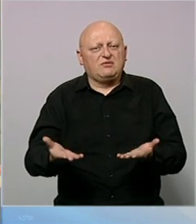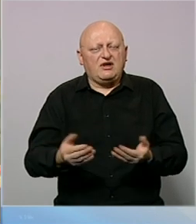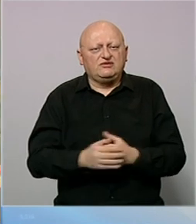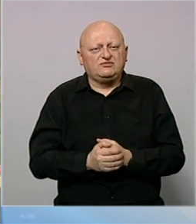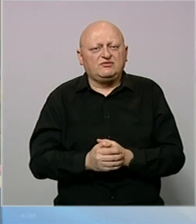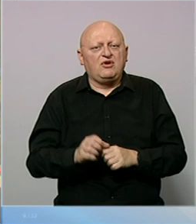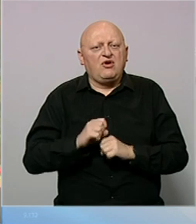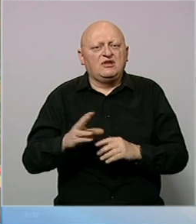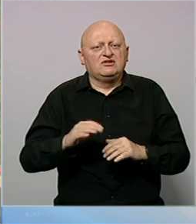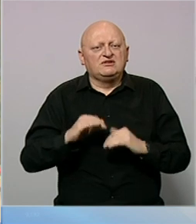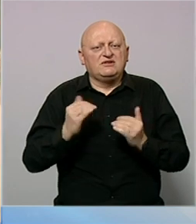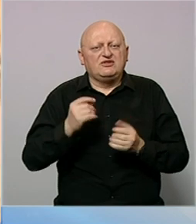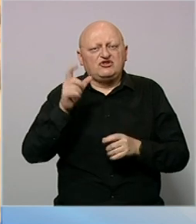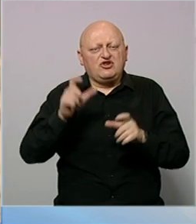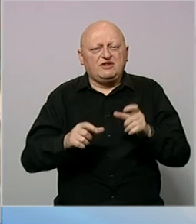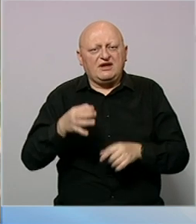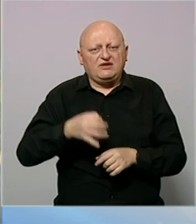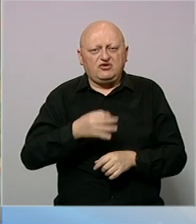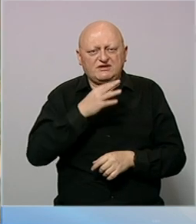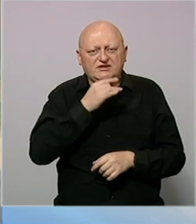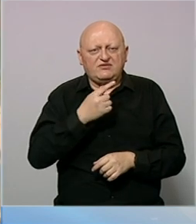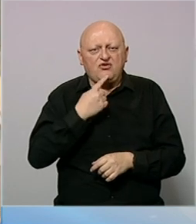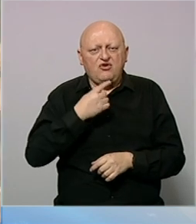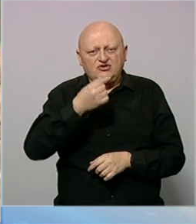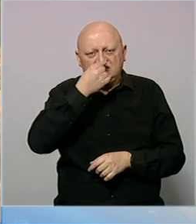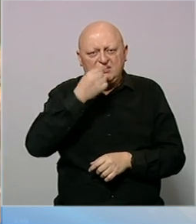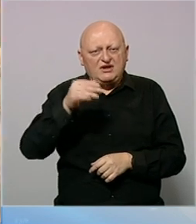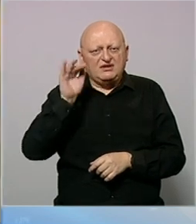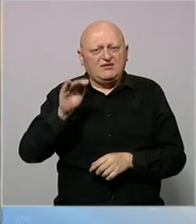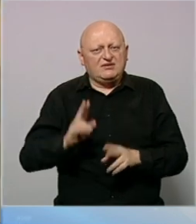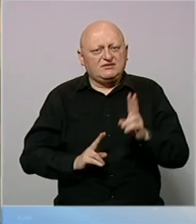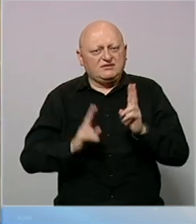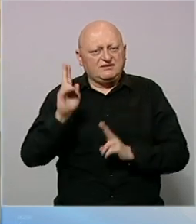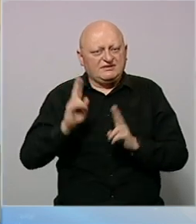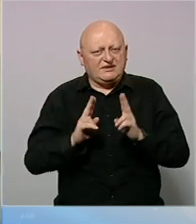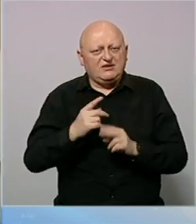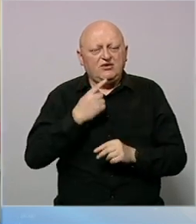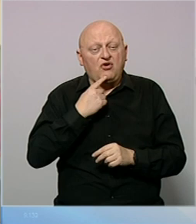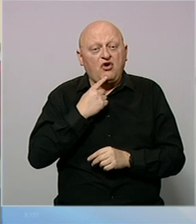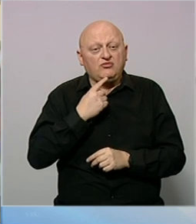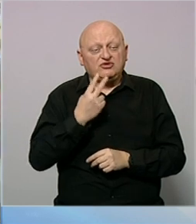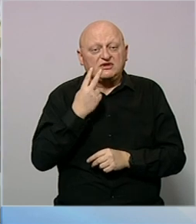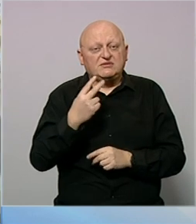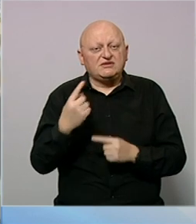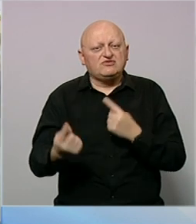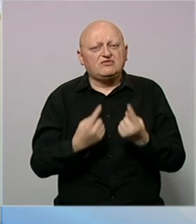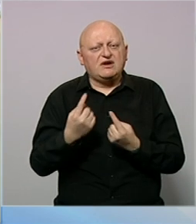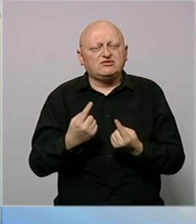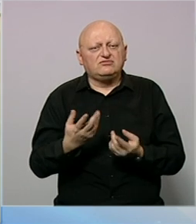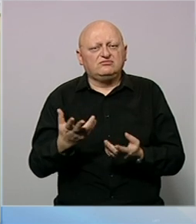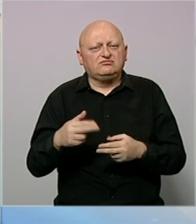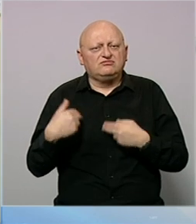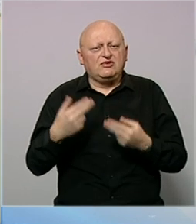raspolaganju. Oglasilo se i vijeće roditelja kantona Sarajevo koji su za ponedjeljak najavili sastanak na kojem će razmotriti